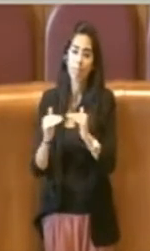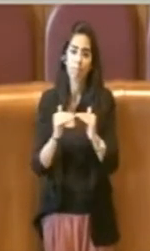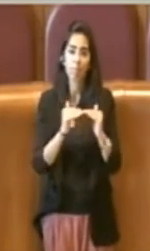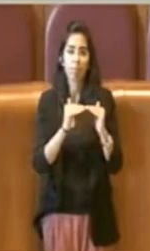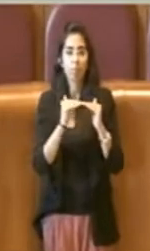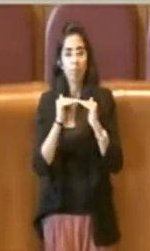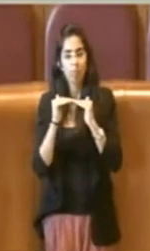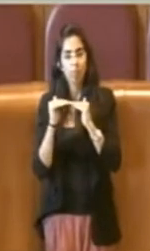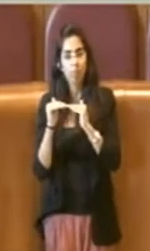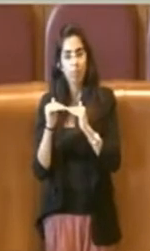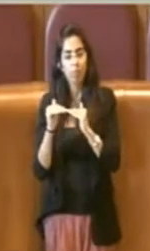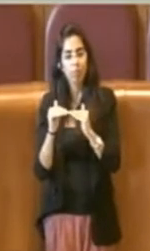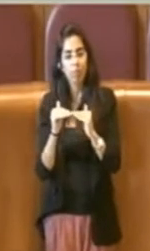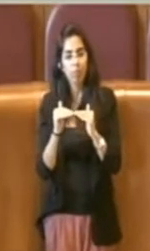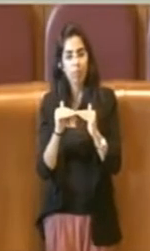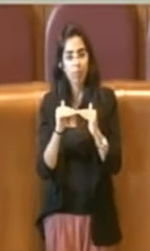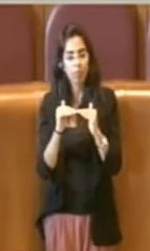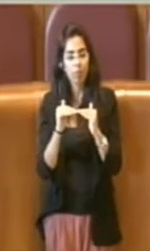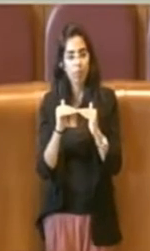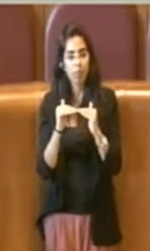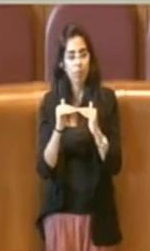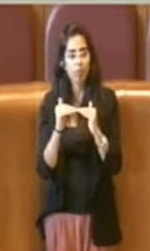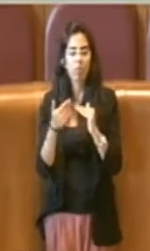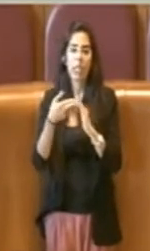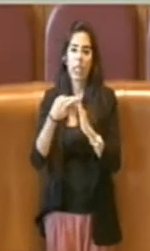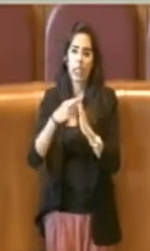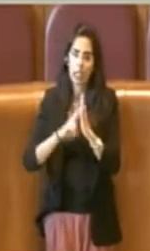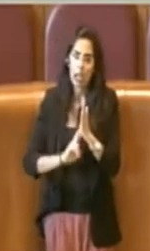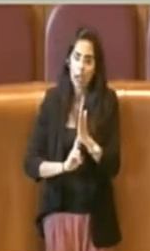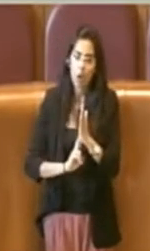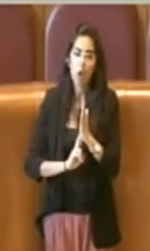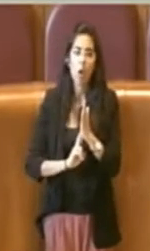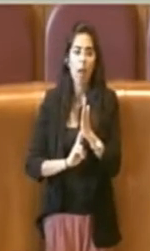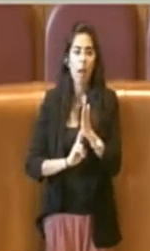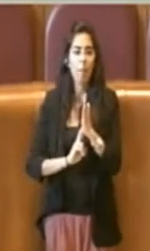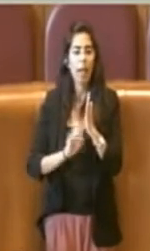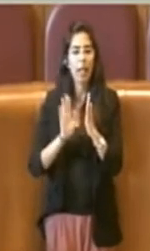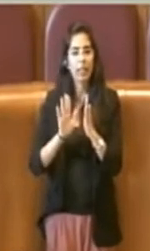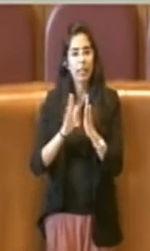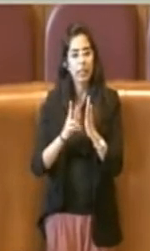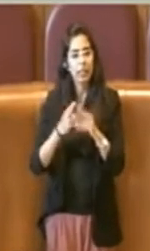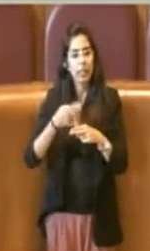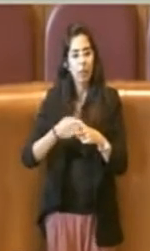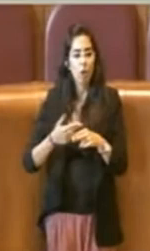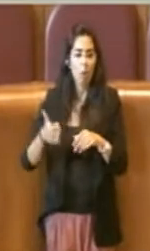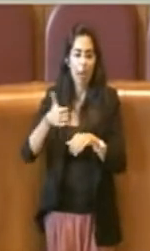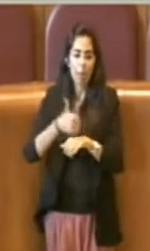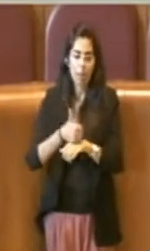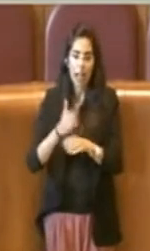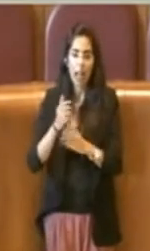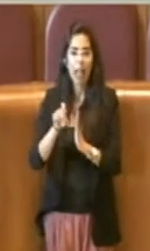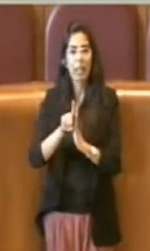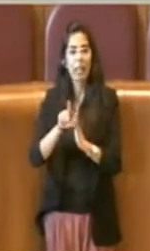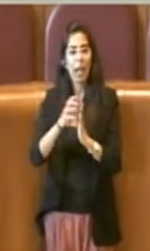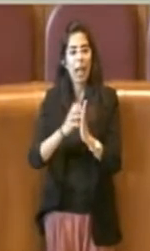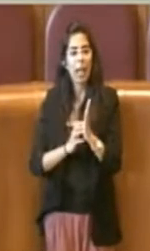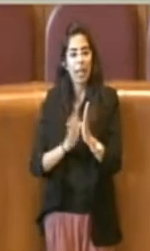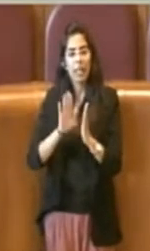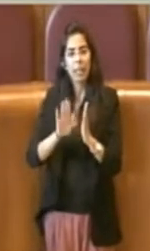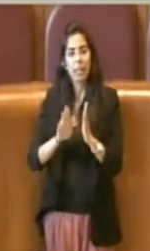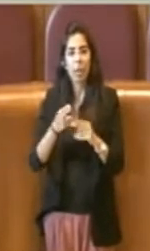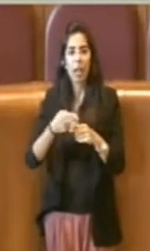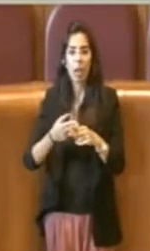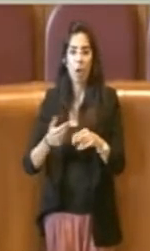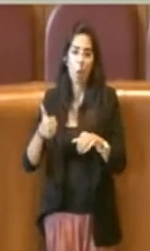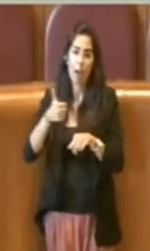i regolamenti di Roma Capitale, le delibere di Roma Capitale con